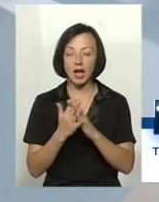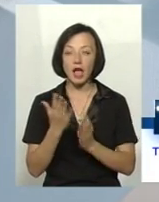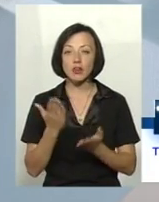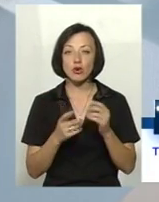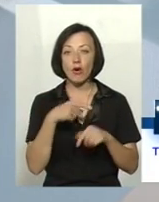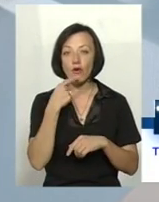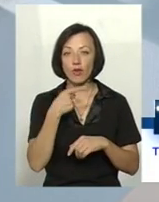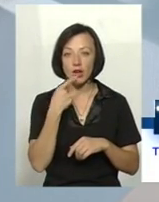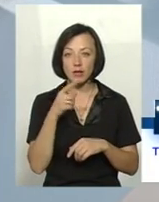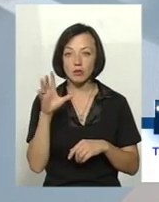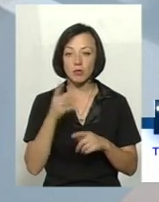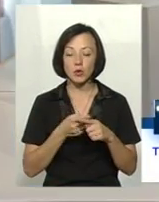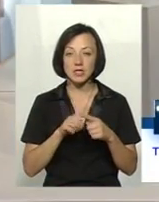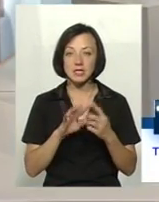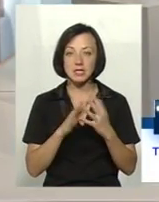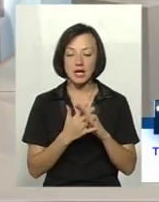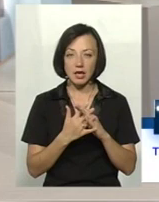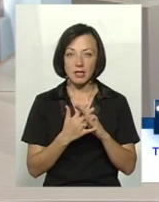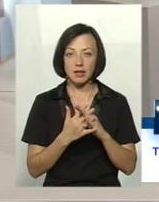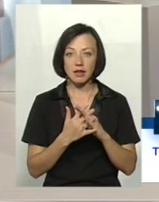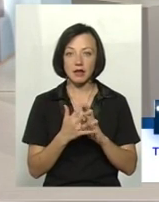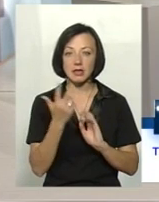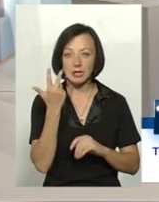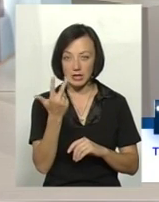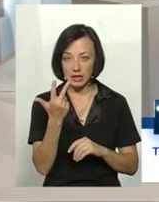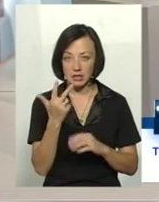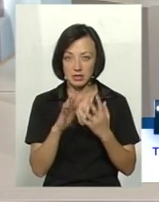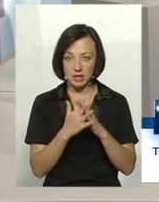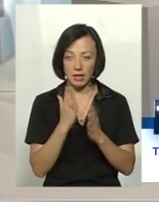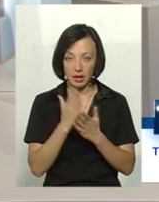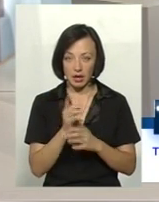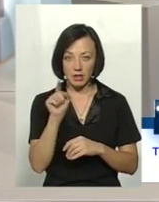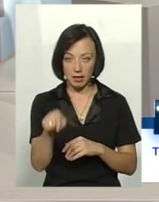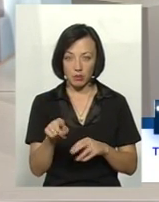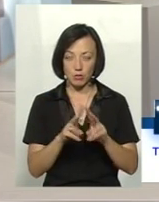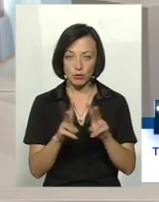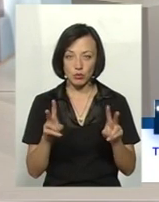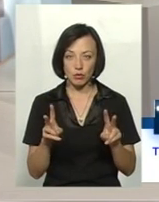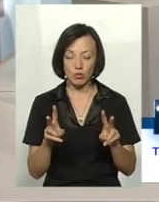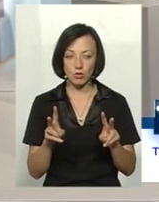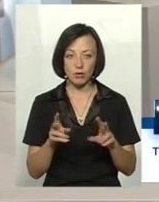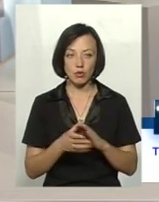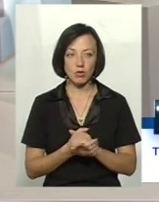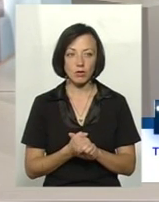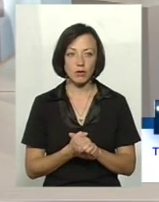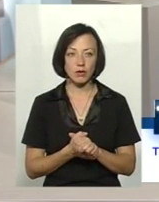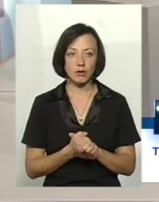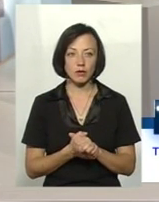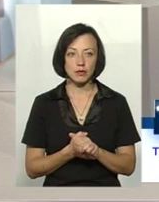я ж не можу усіх. про ці села, ці райони, є хтось, чи немає нікого там? Взагалі, Фашівці. Немає нікого, Брай.